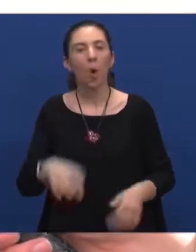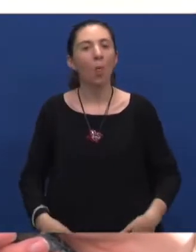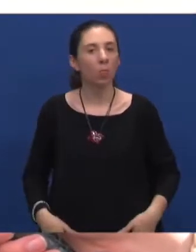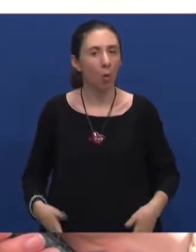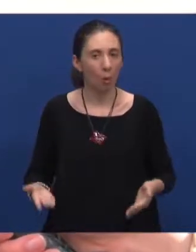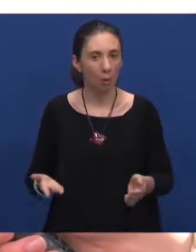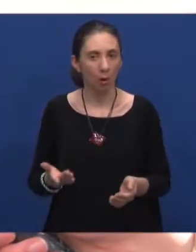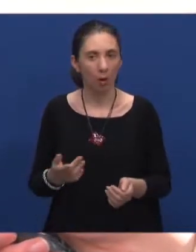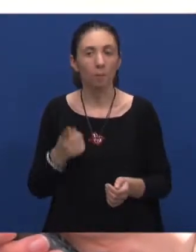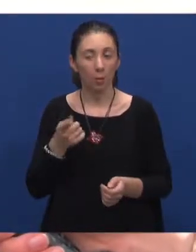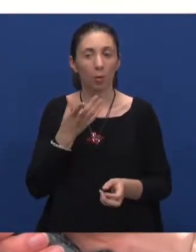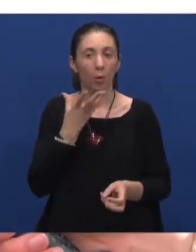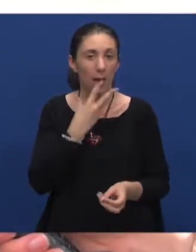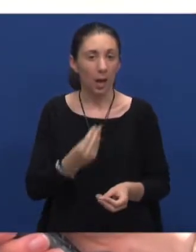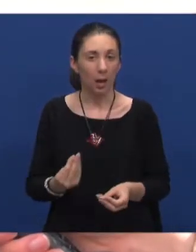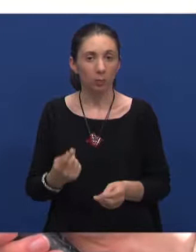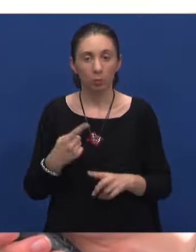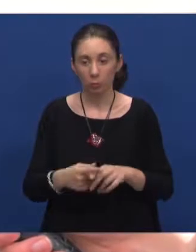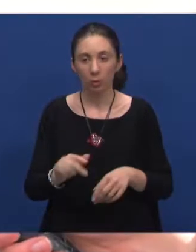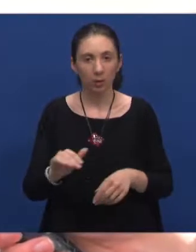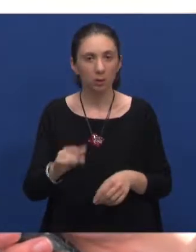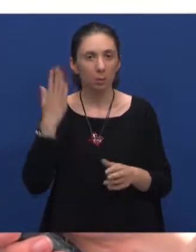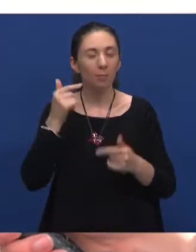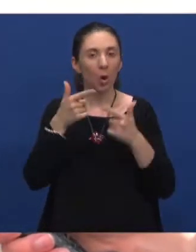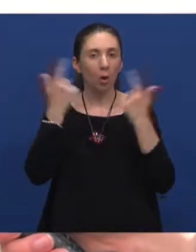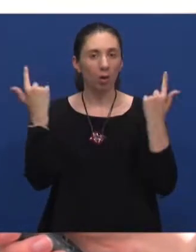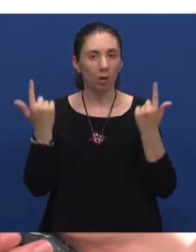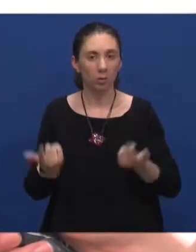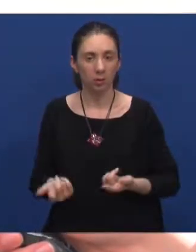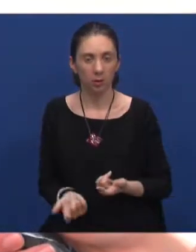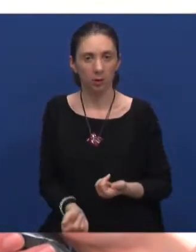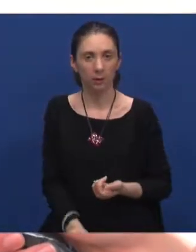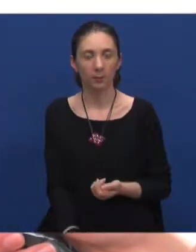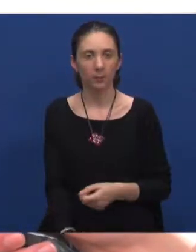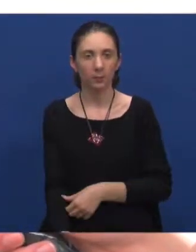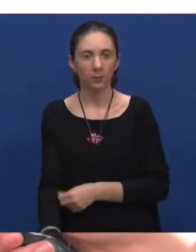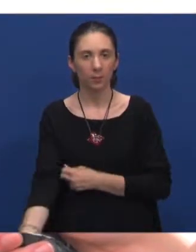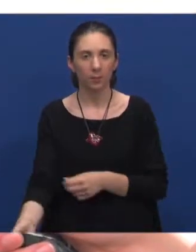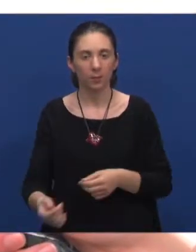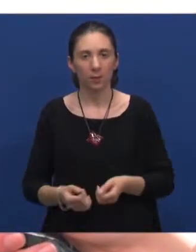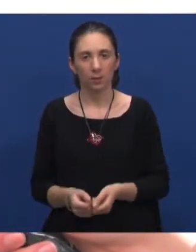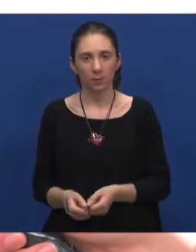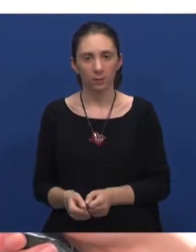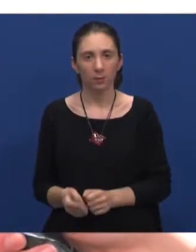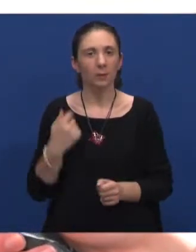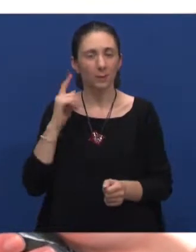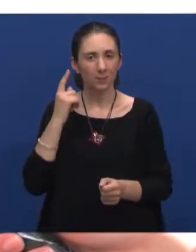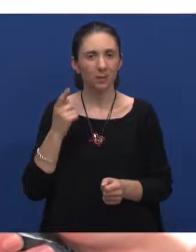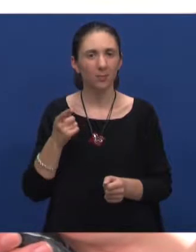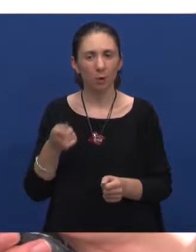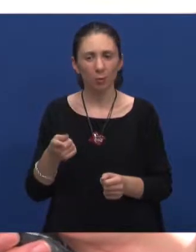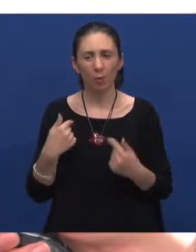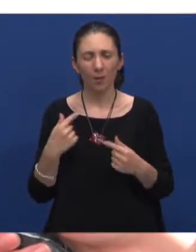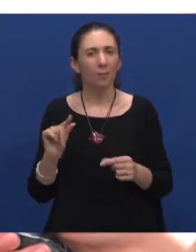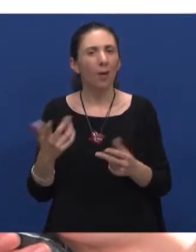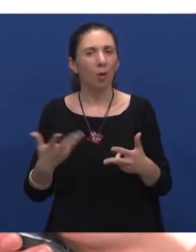i primjerenije i mislim da bi to i djetetu bilo jasnije. Tako da, onda, eto, smatram da to me